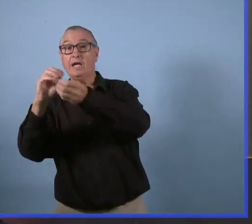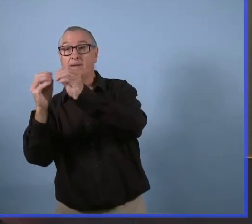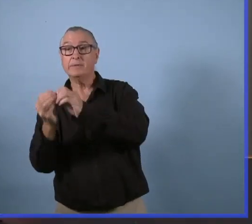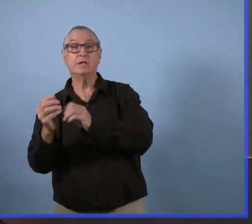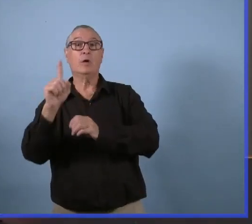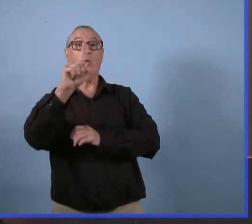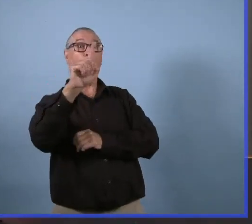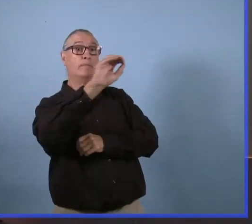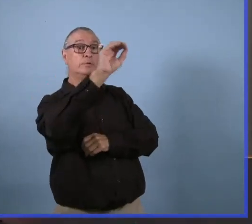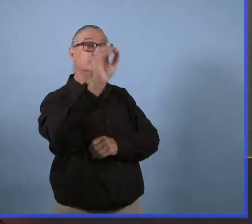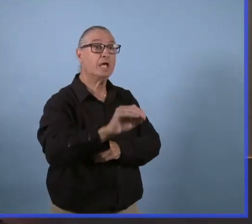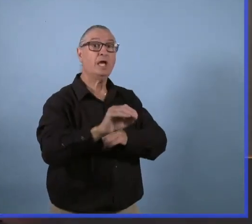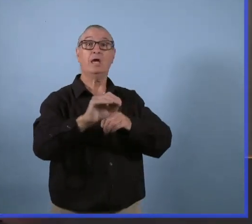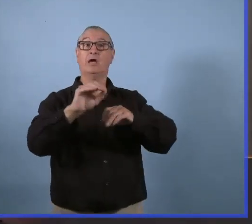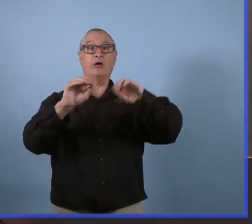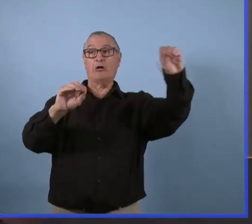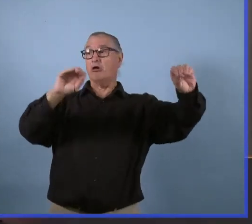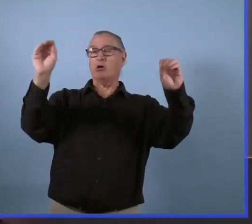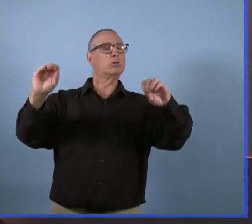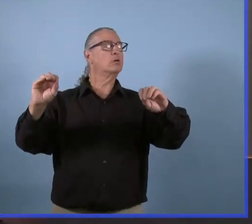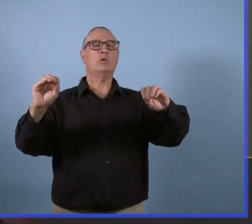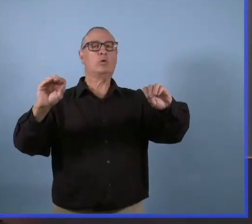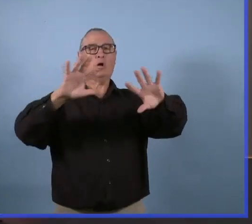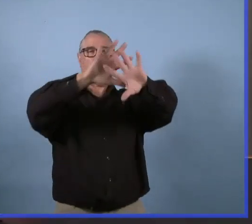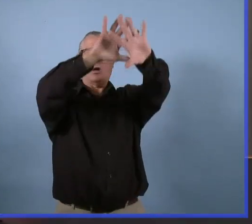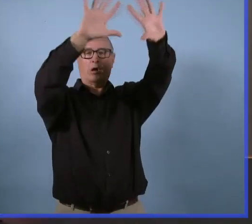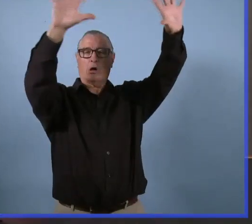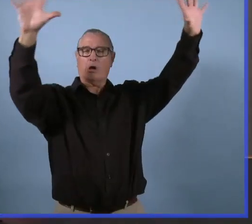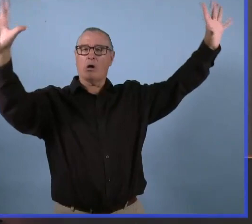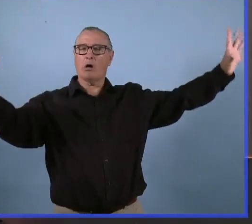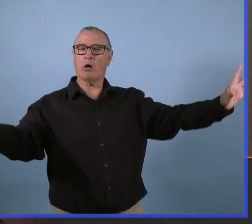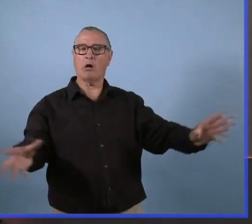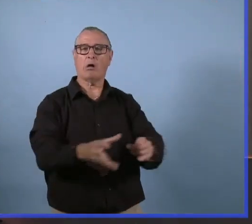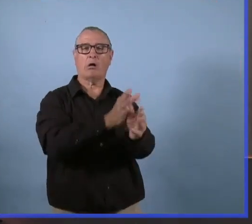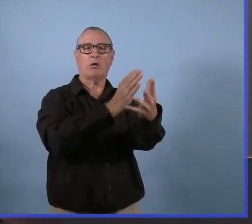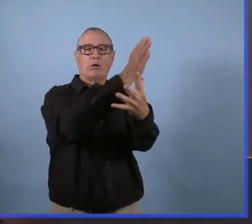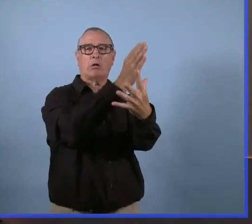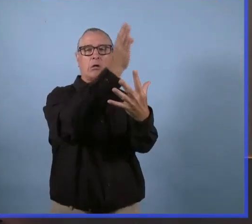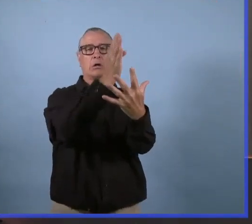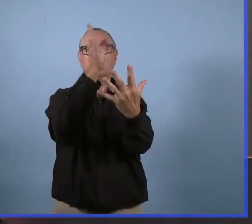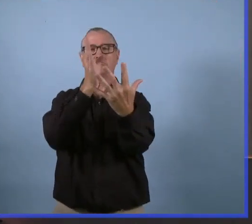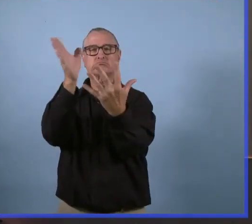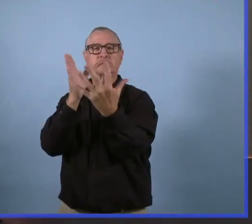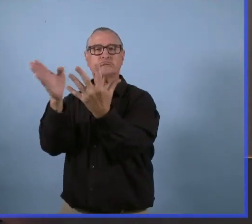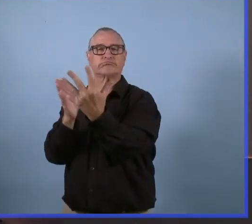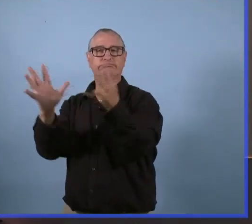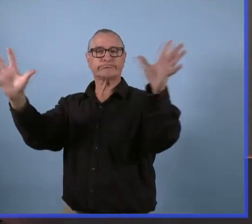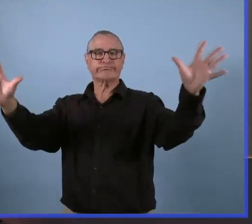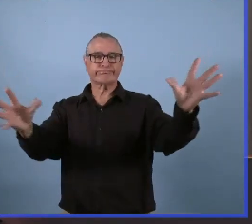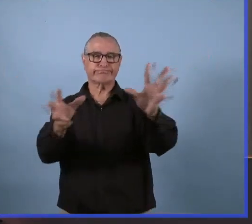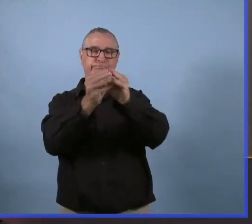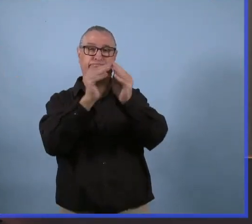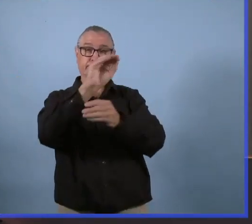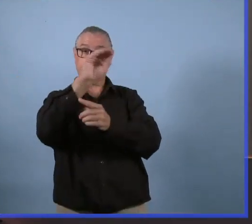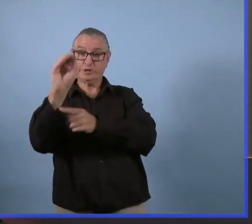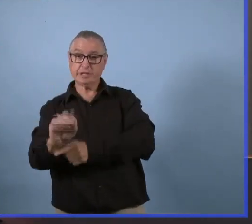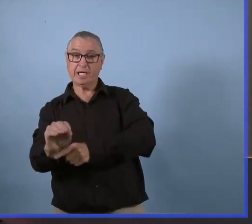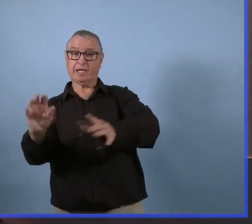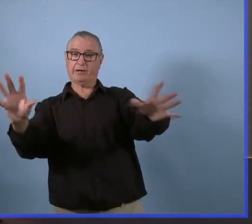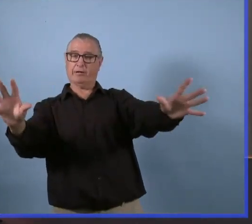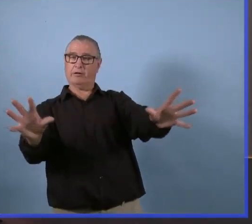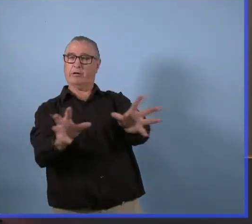On va regarder la capacité du système, de soins actifs, les hospitalisations, les soins intensifs, le test de positivité.